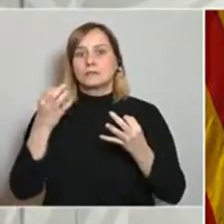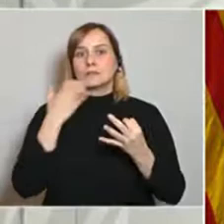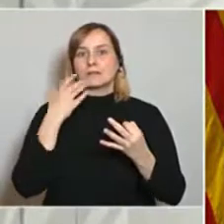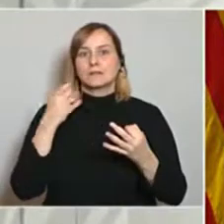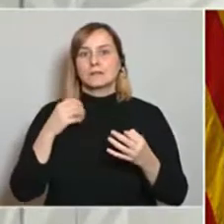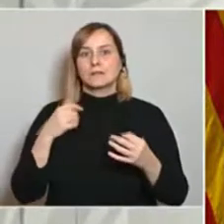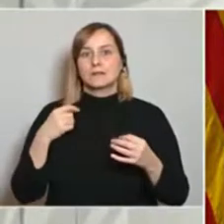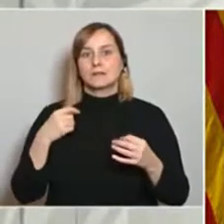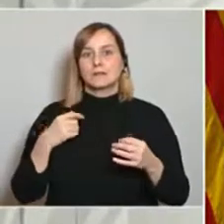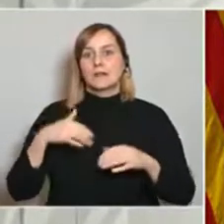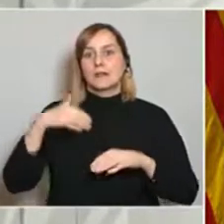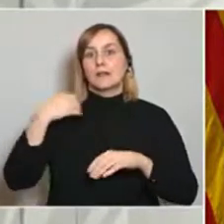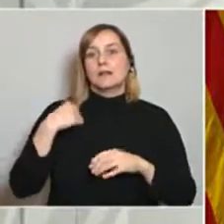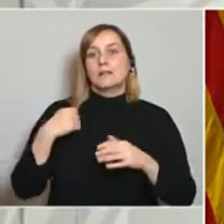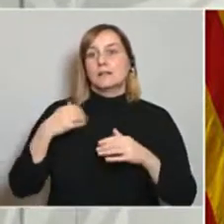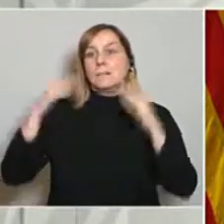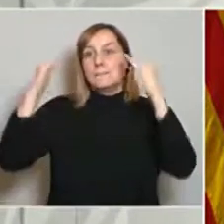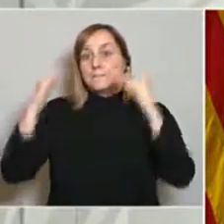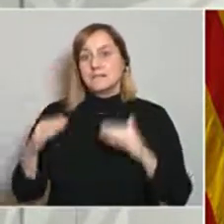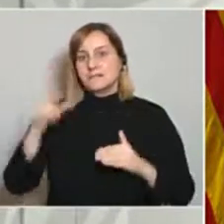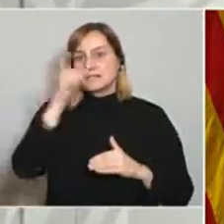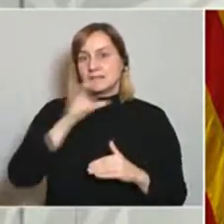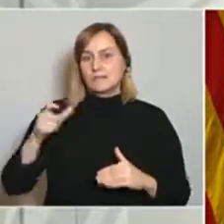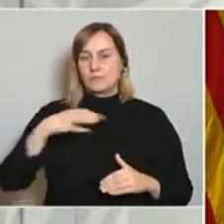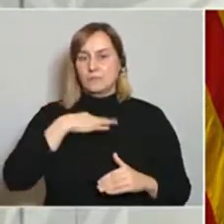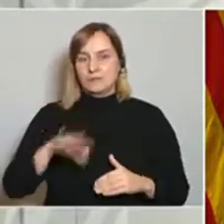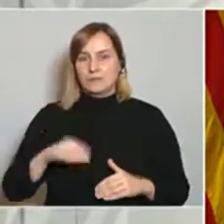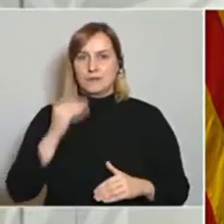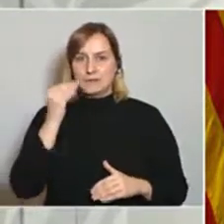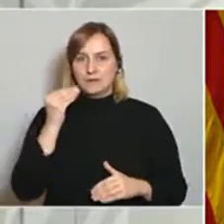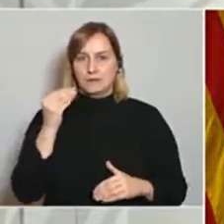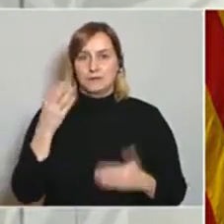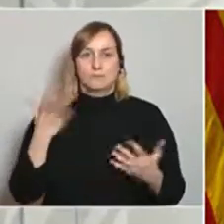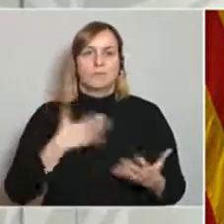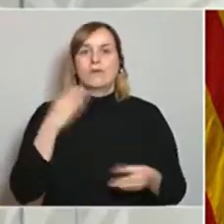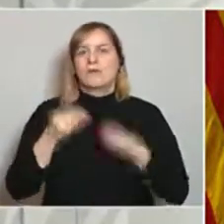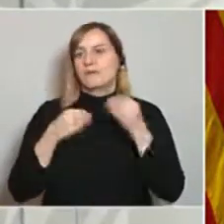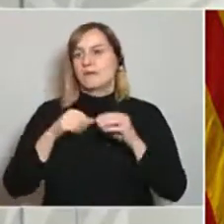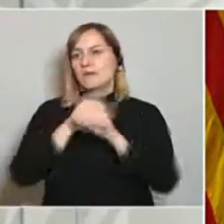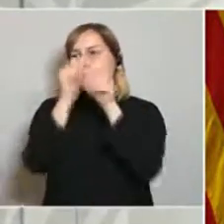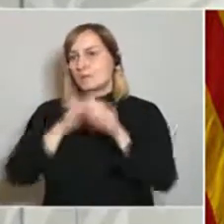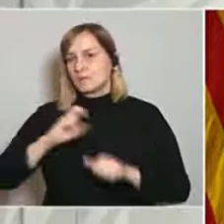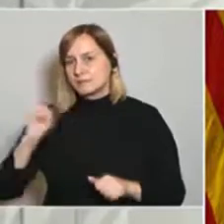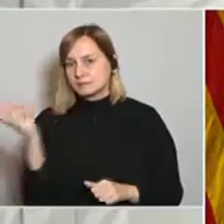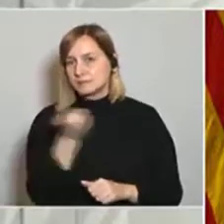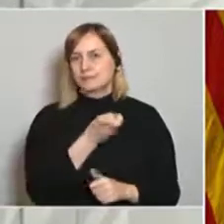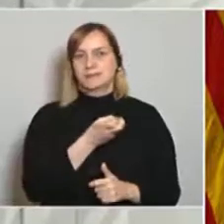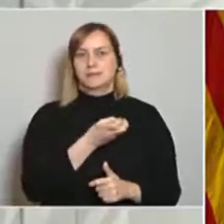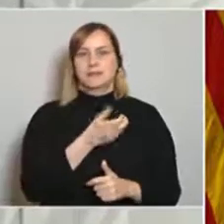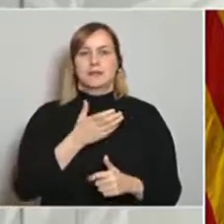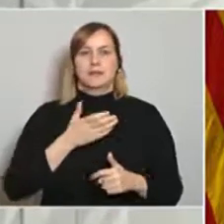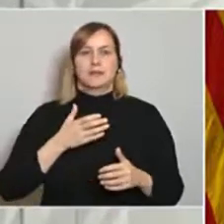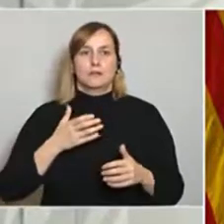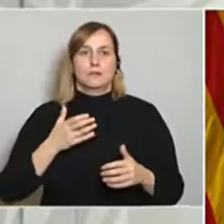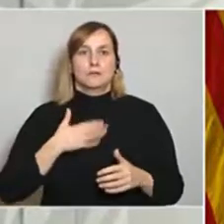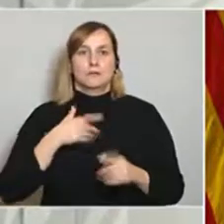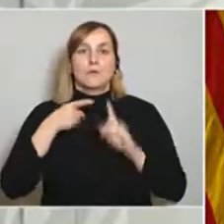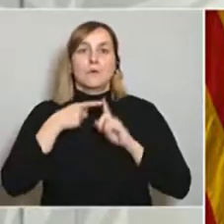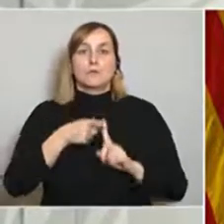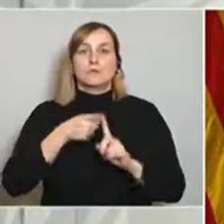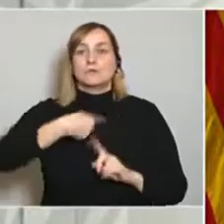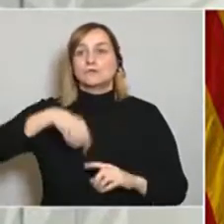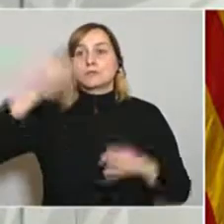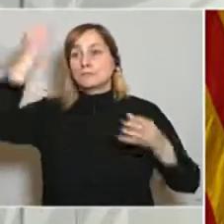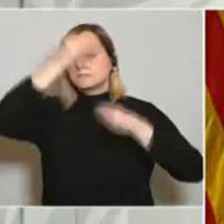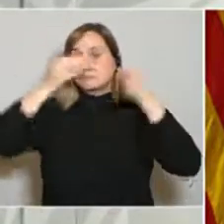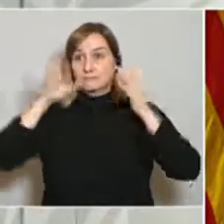en el carrer i, per tant, hi pot haver diferents mètodes que puguin complir amb aquest objectiu i a nosaltres ens va